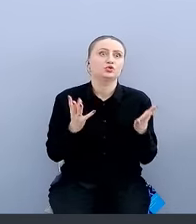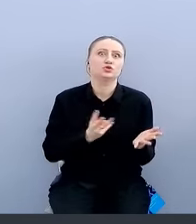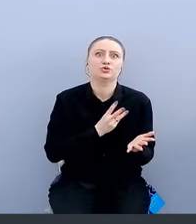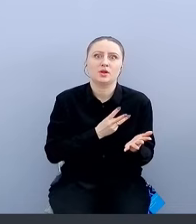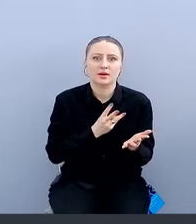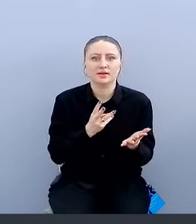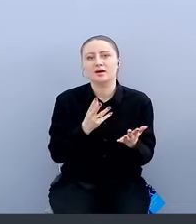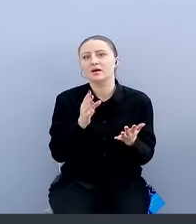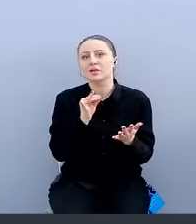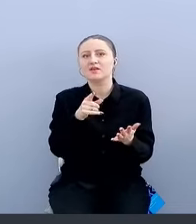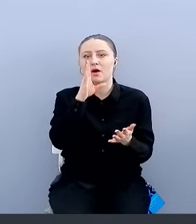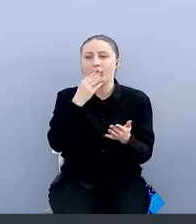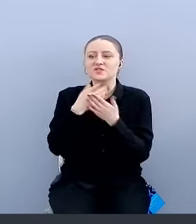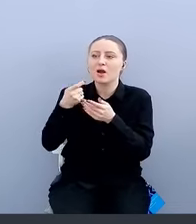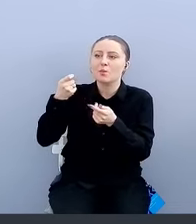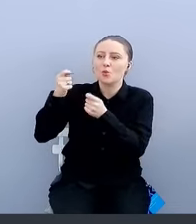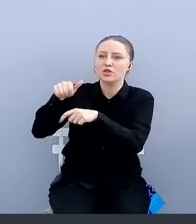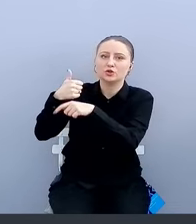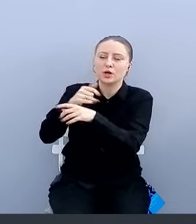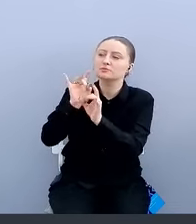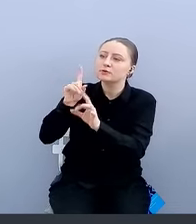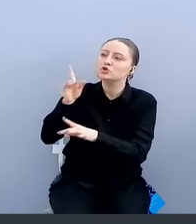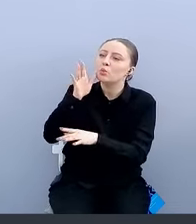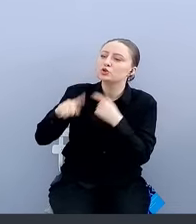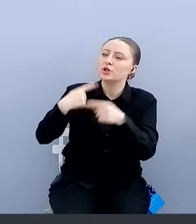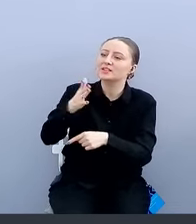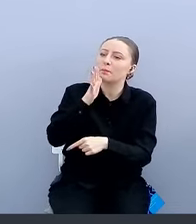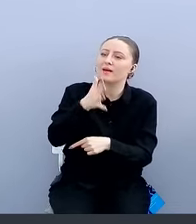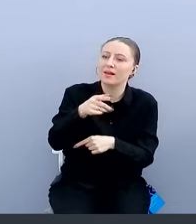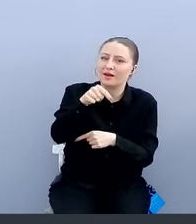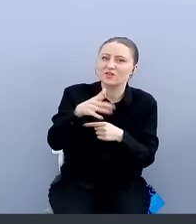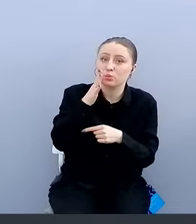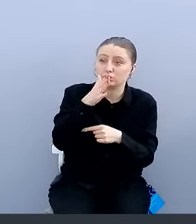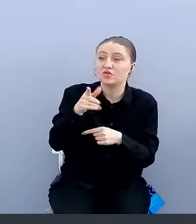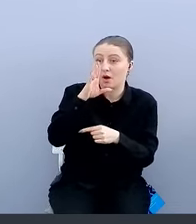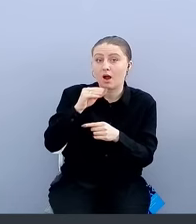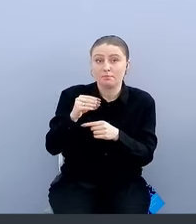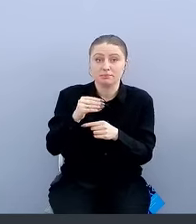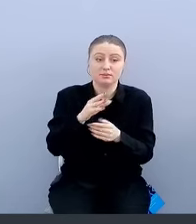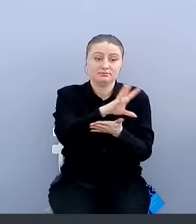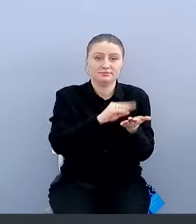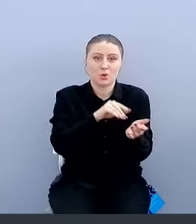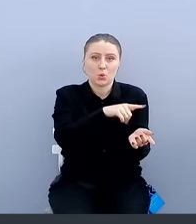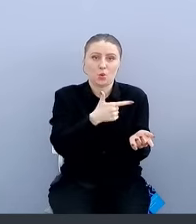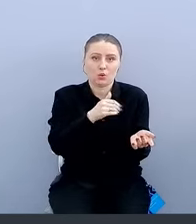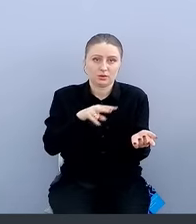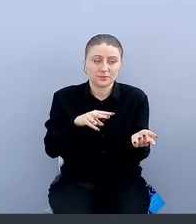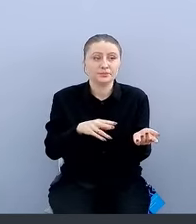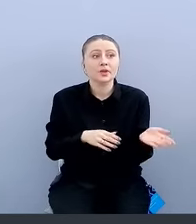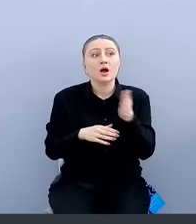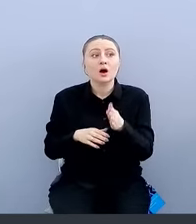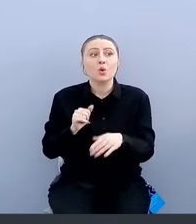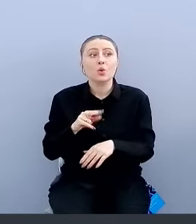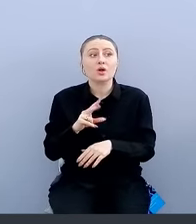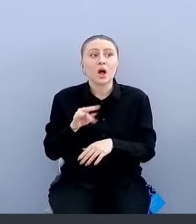и вы можете руководству обосновать, что через 5 лет мы будем в будущем, вам будут ресурсы, можно пойти их путем. У Cloudflare проще подход,